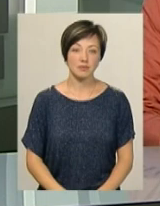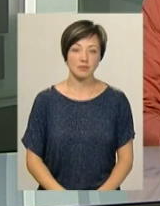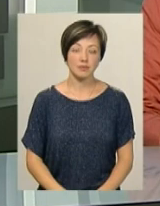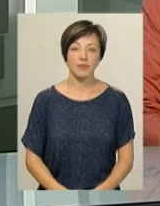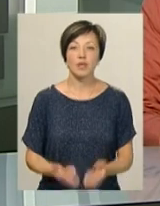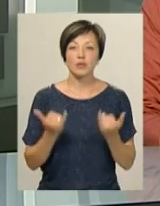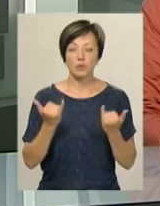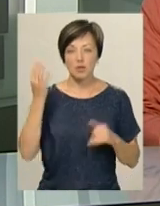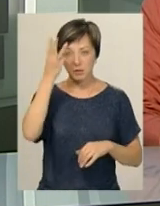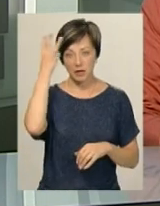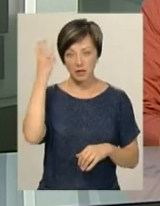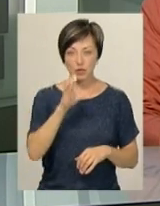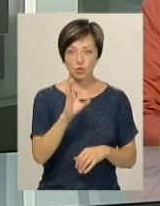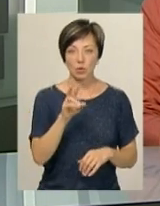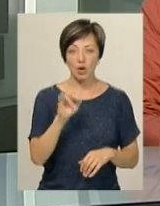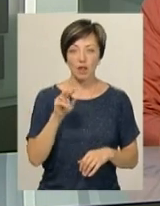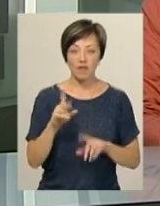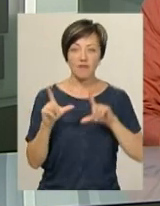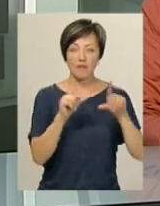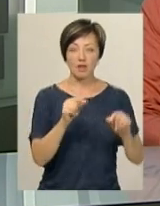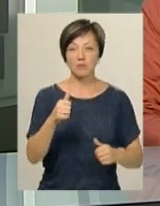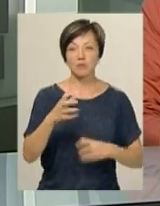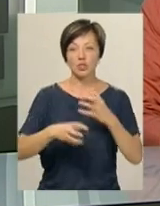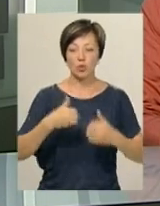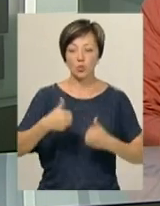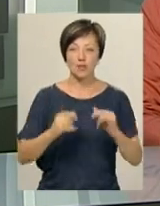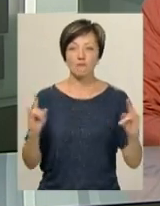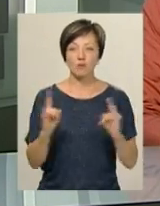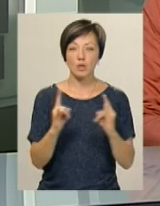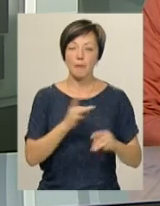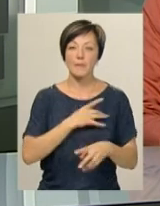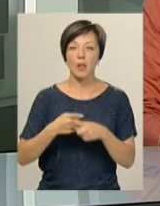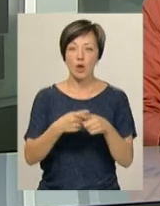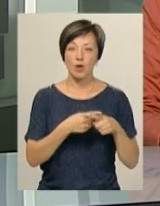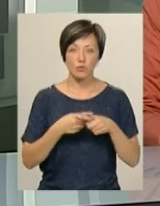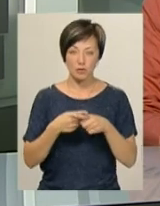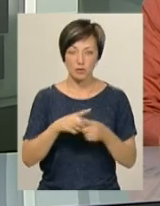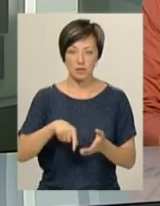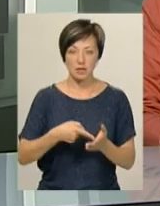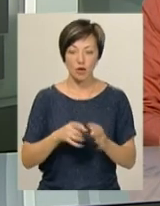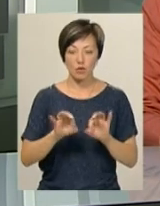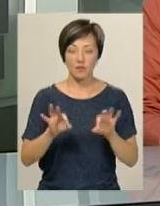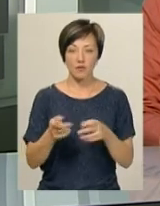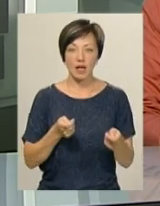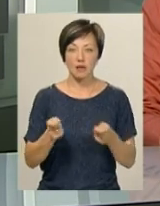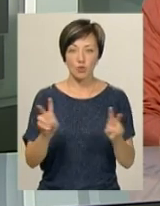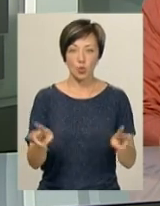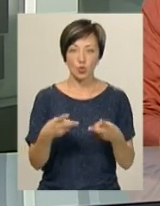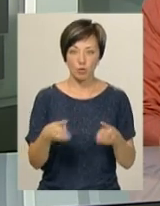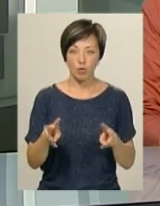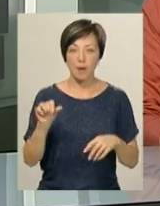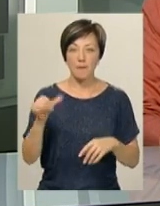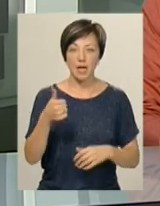Сьогодні хмельницький «Сокіл» виїхав на міжнародний турнір з футзалу до білоруського «Гомеля». Розповів керівник клубу Артем Глас.